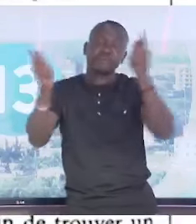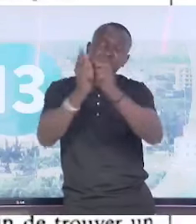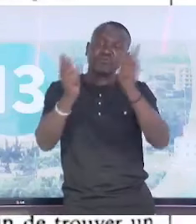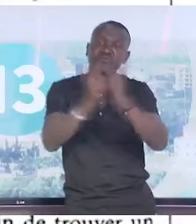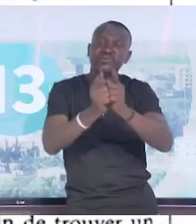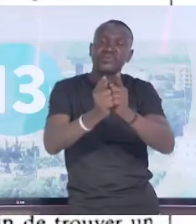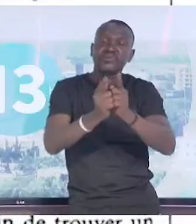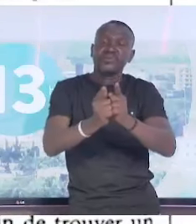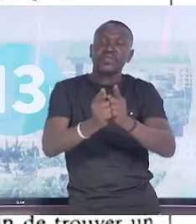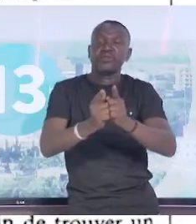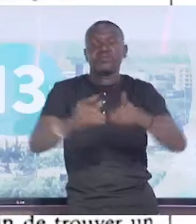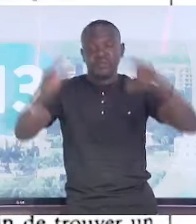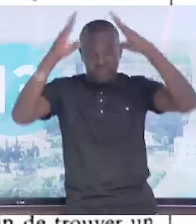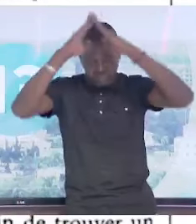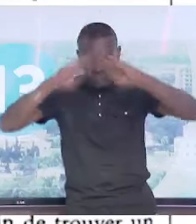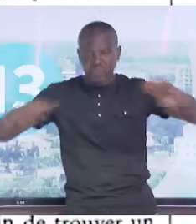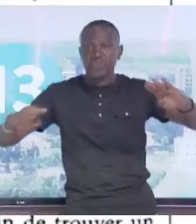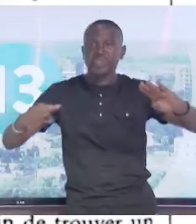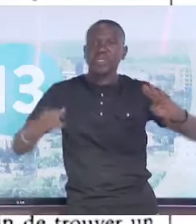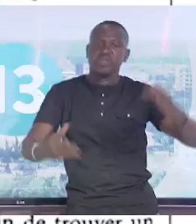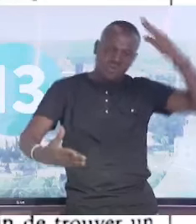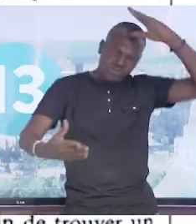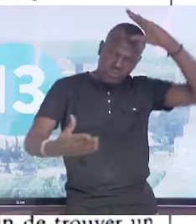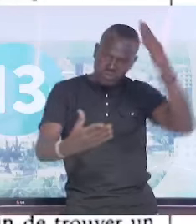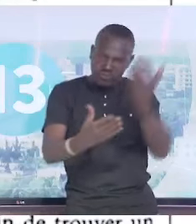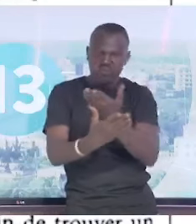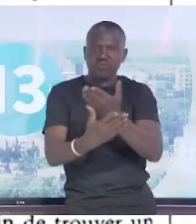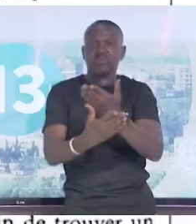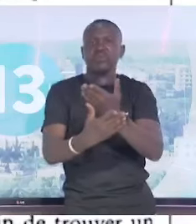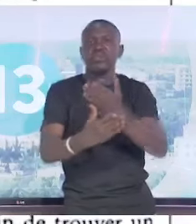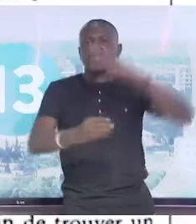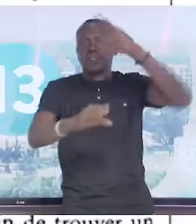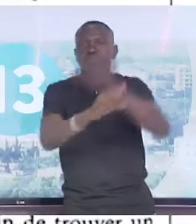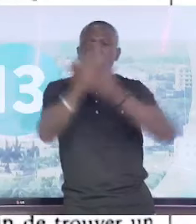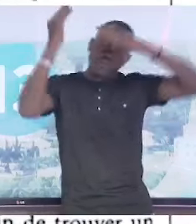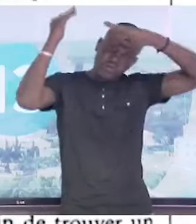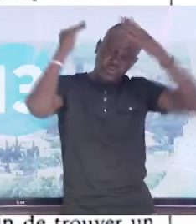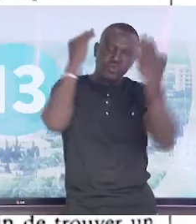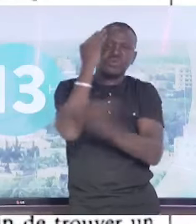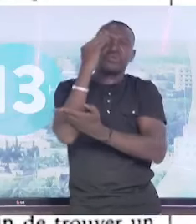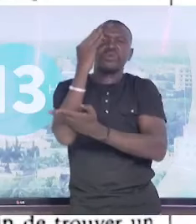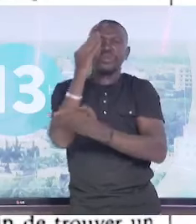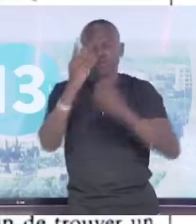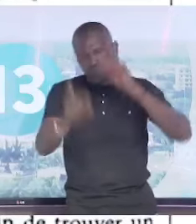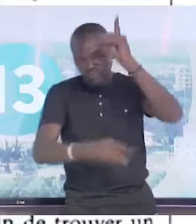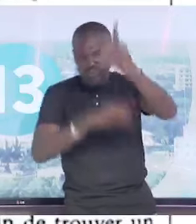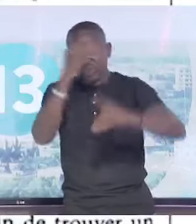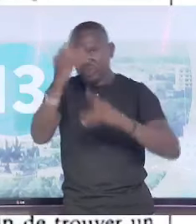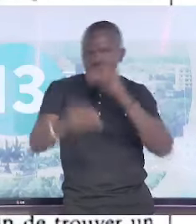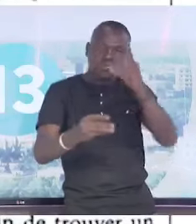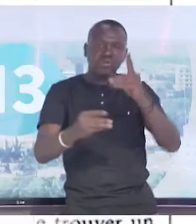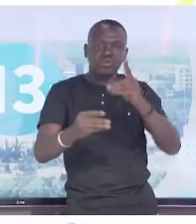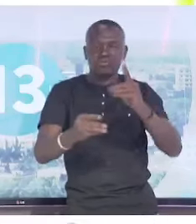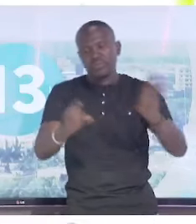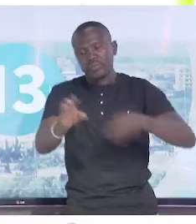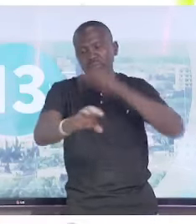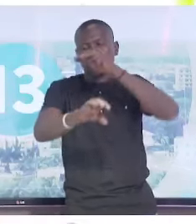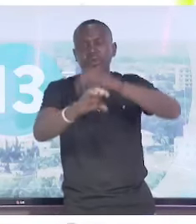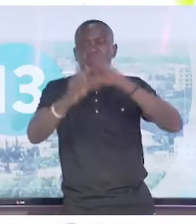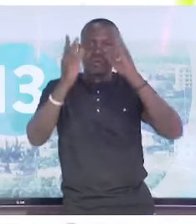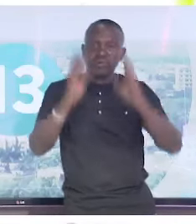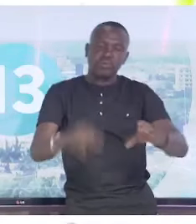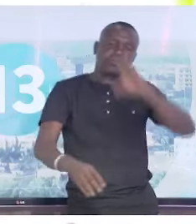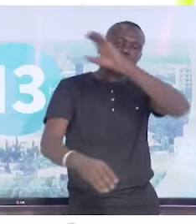domiciles et surtout enfin, ce boycott et cette exclusion qui vont inhiber le déplacement d'une majorité des Maliens. Le